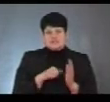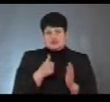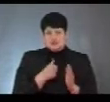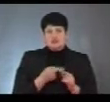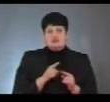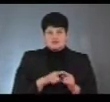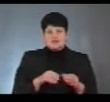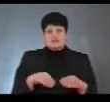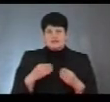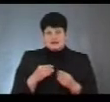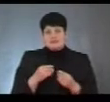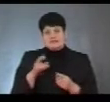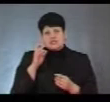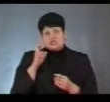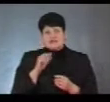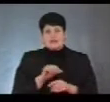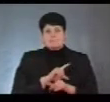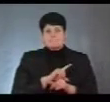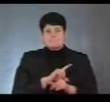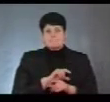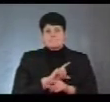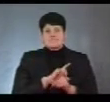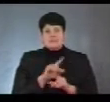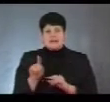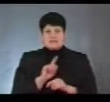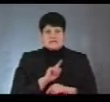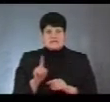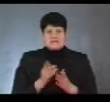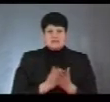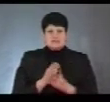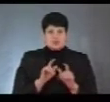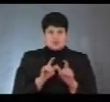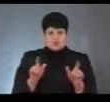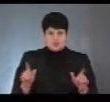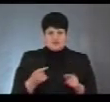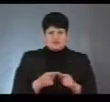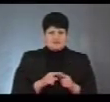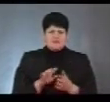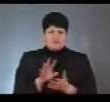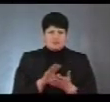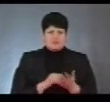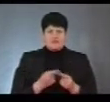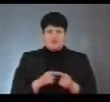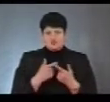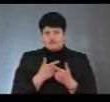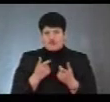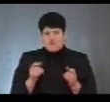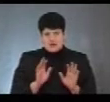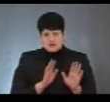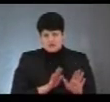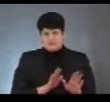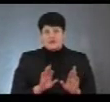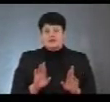Державна міграційна служба, тобто, були паспортні столи, прописка, оце все. ЖЕК, вони там дублювали цю інформацію, але, так,